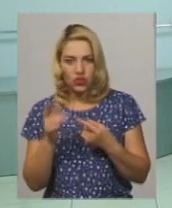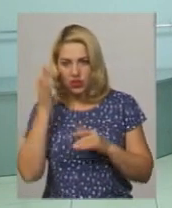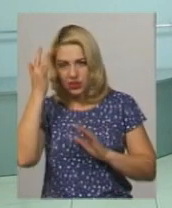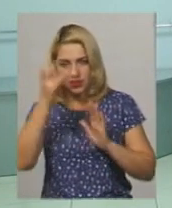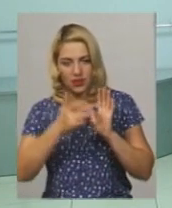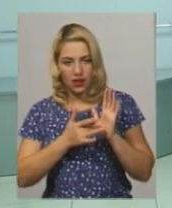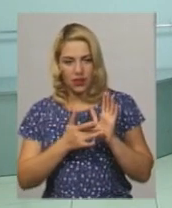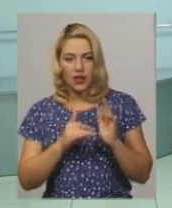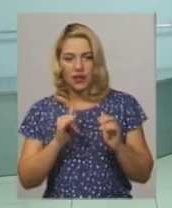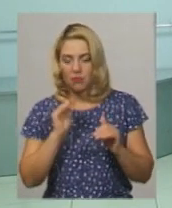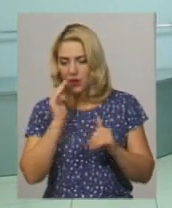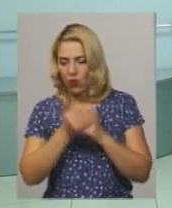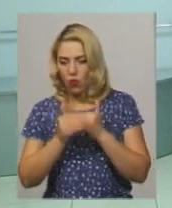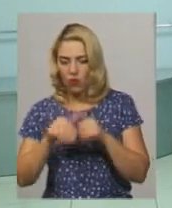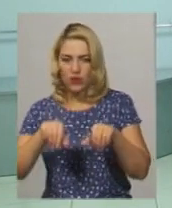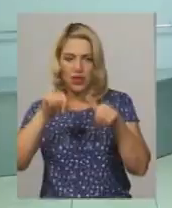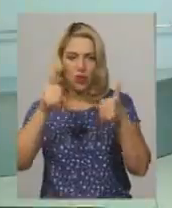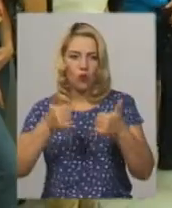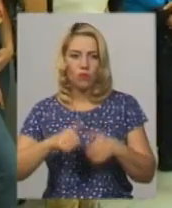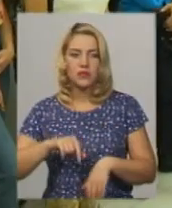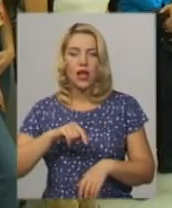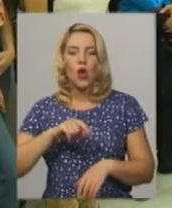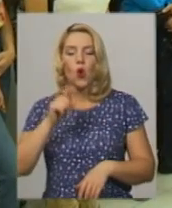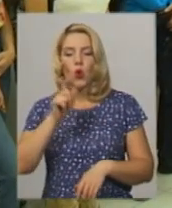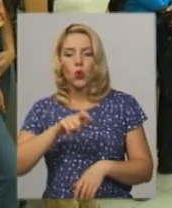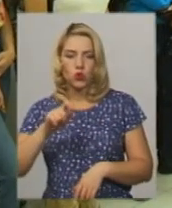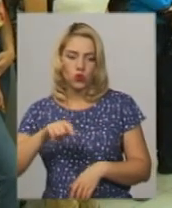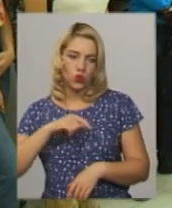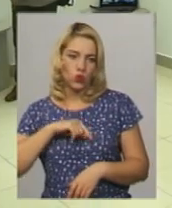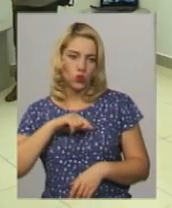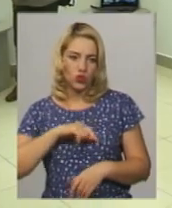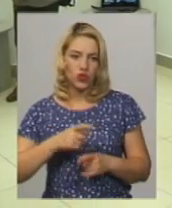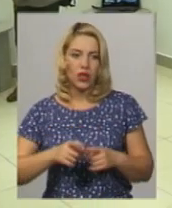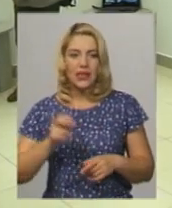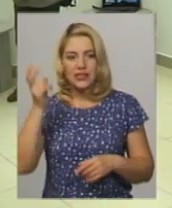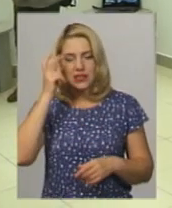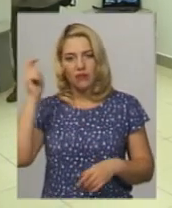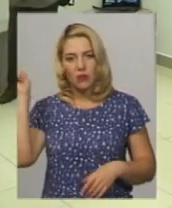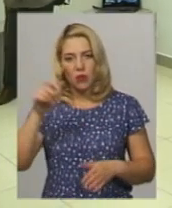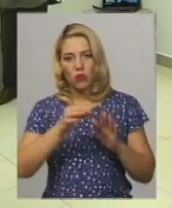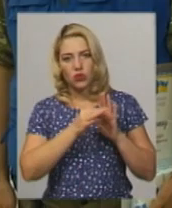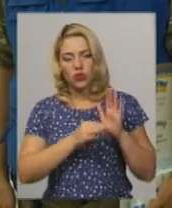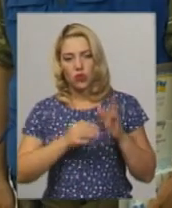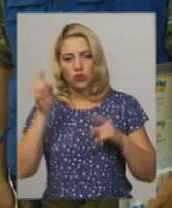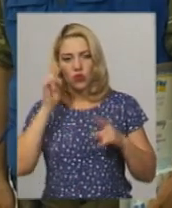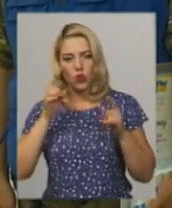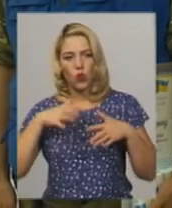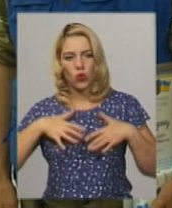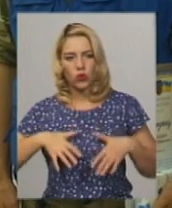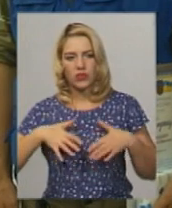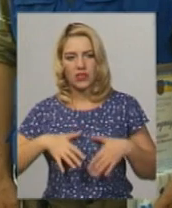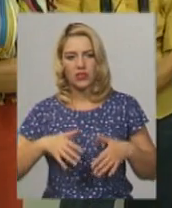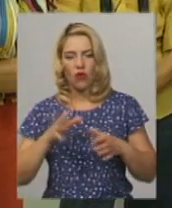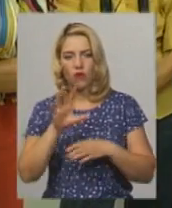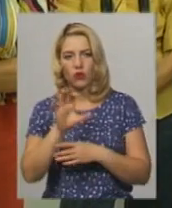використовується – прихованих образів людської душі. На виставку у Хмельницькому з Києва приїхала поціновувачка творчості грузинського фотографа,